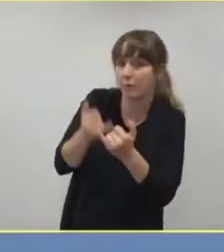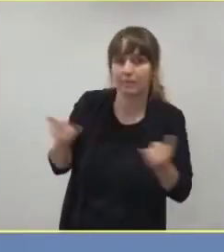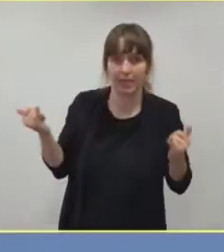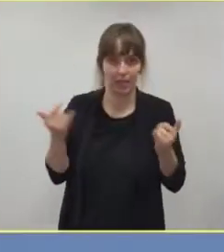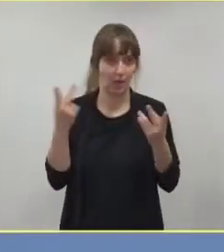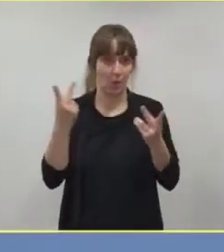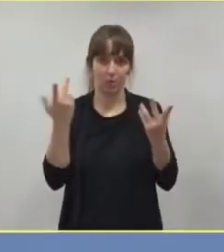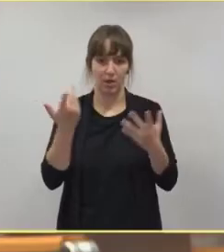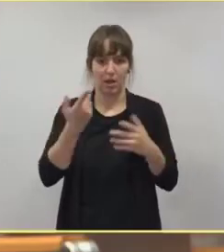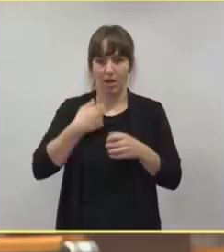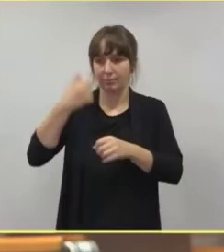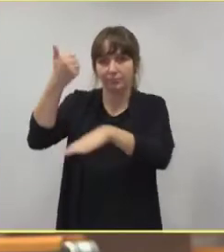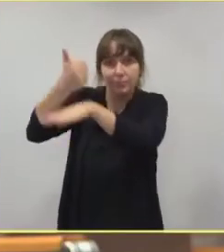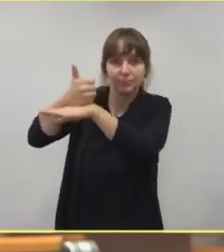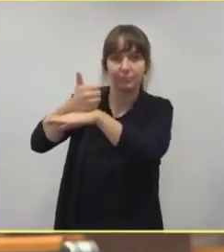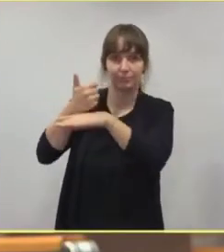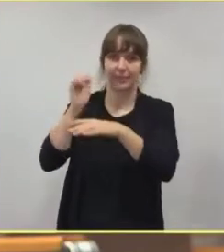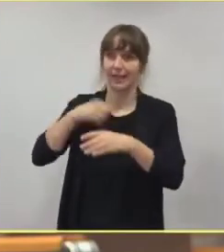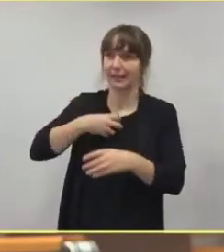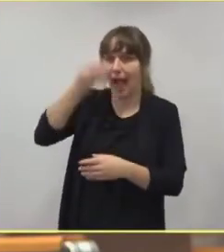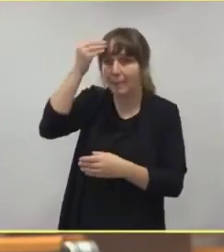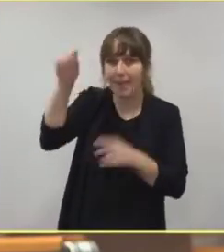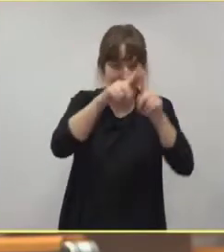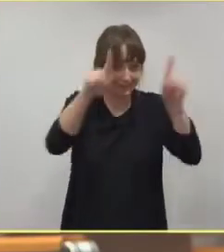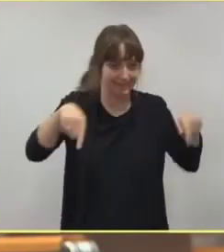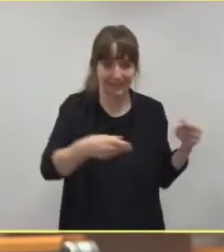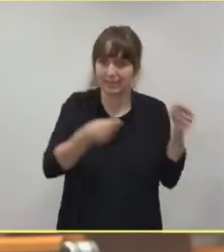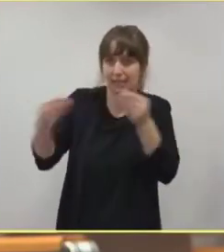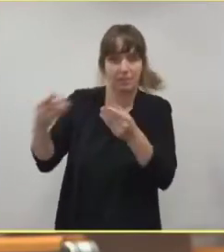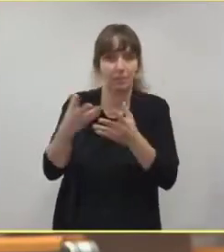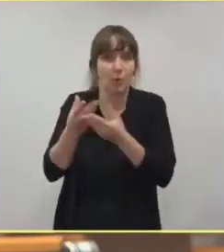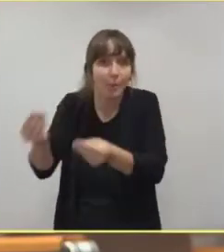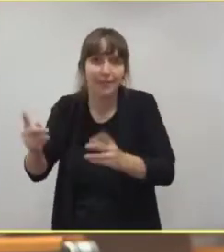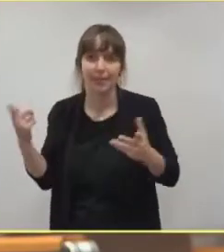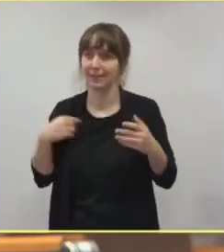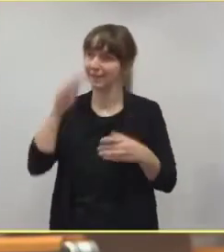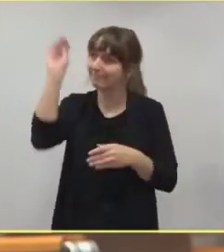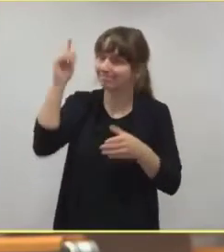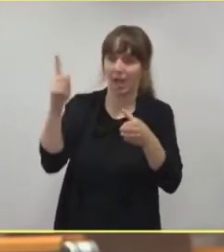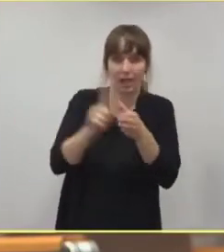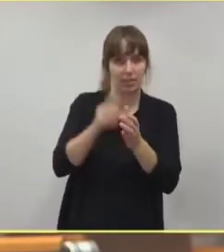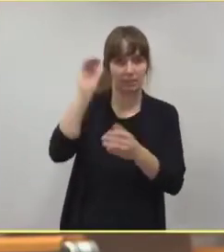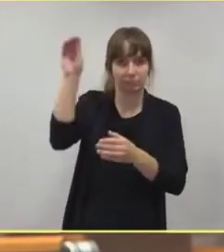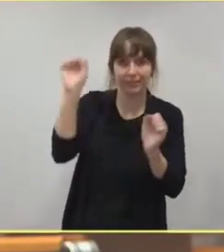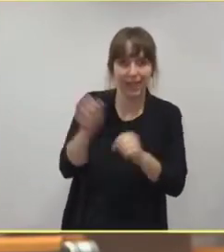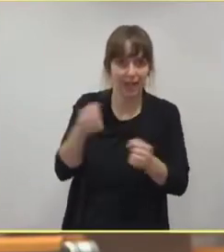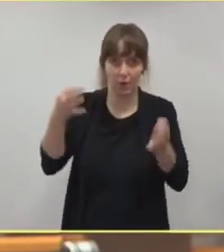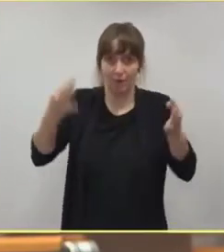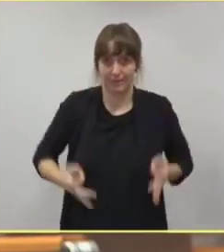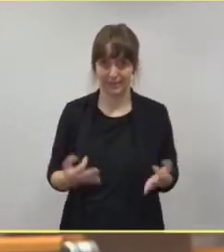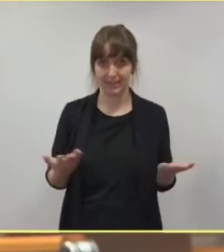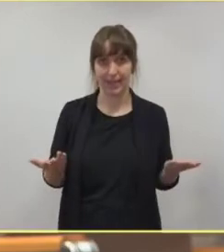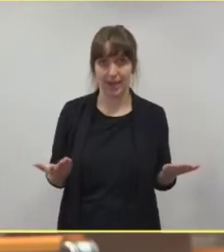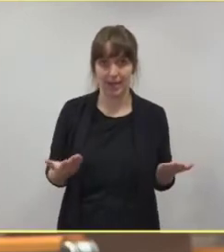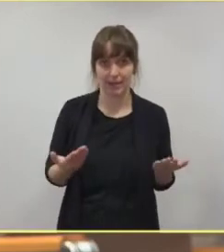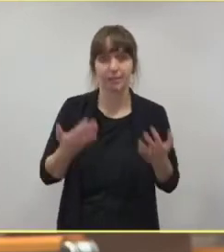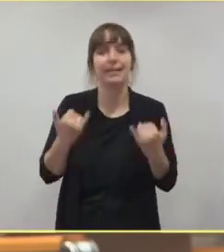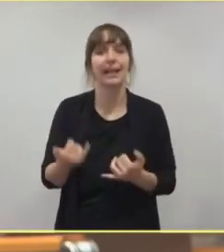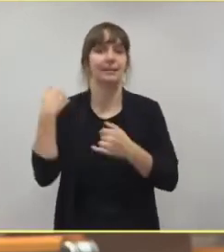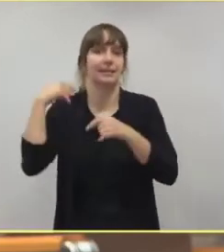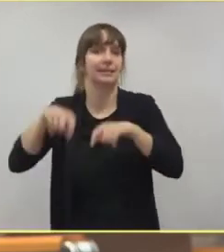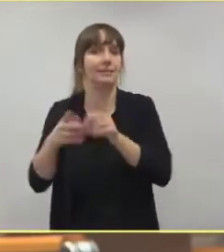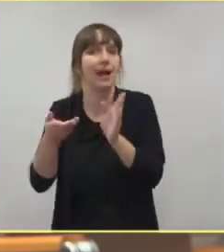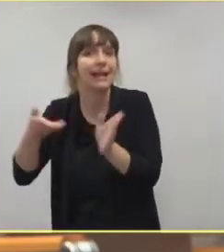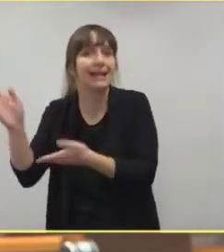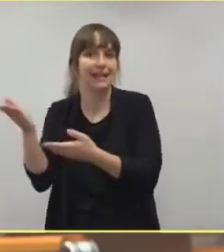sich noch beim Arbeitgeber irgendwie krank melden können oder in die Quarantäne abmelden können. Jetzt reden wir von den Kliniken, aber außerhalb der Kliniken ist doch